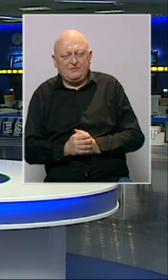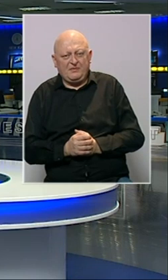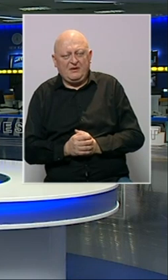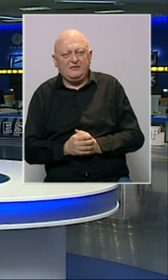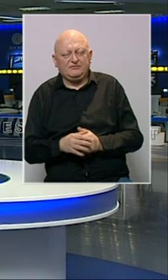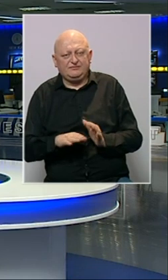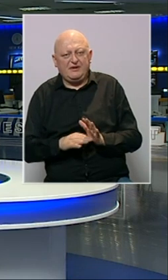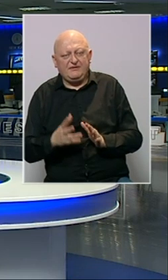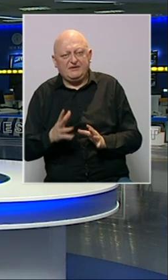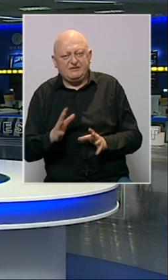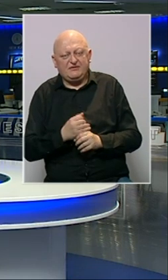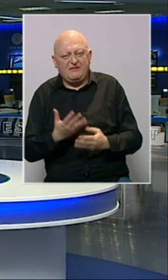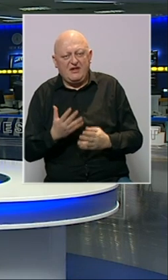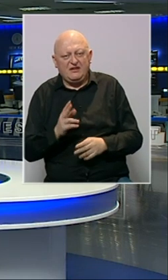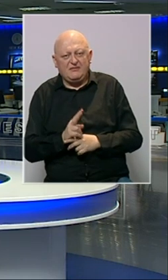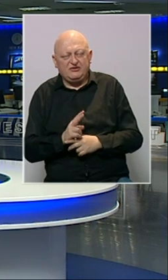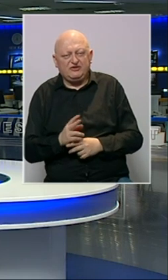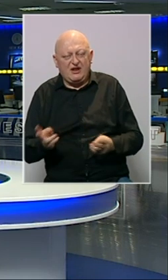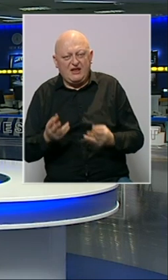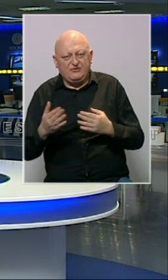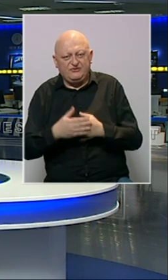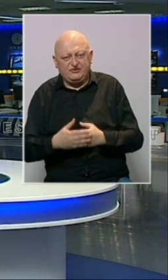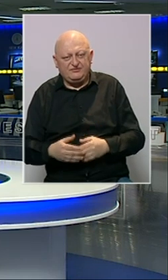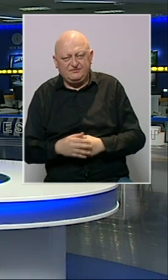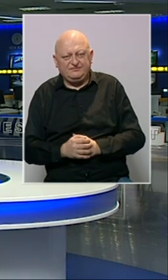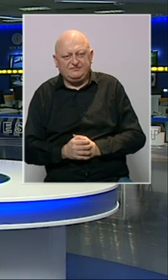Toliko u Dnevniku 3. Hvala na pažnji. Lako noć.